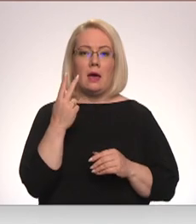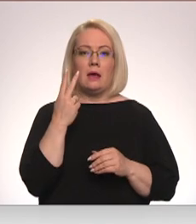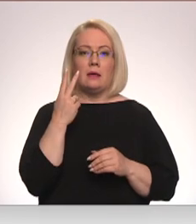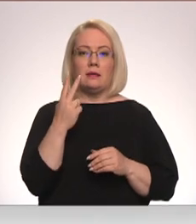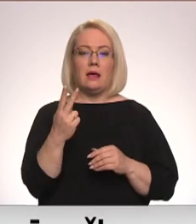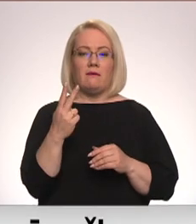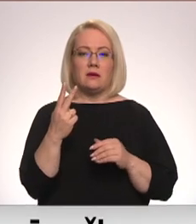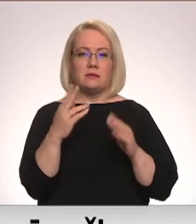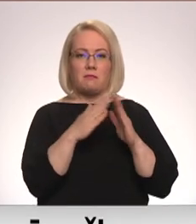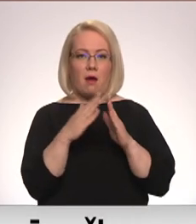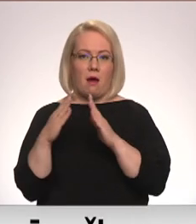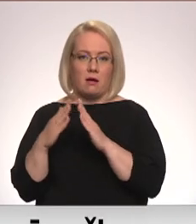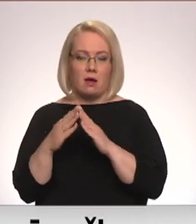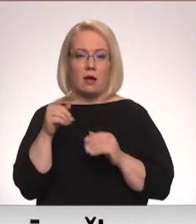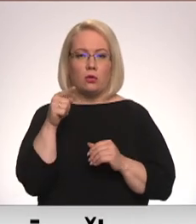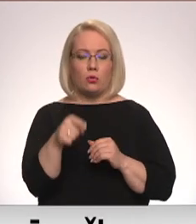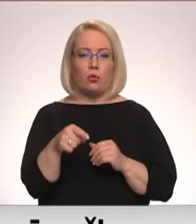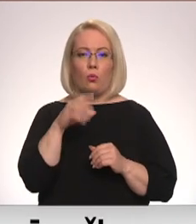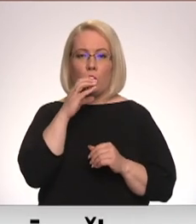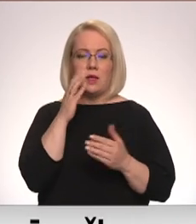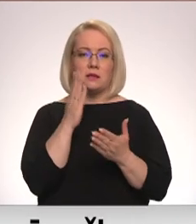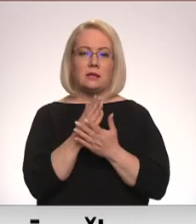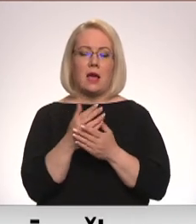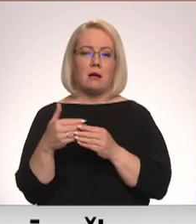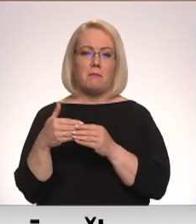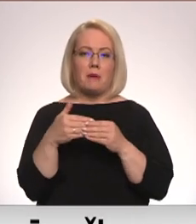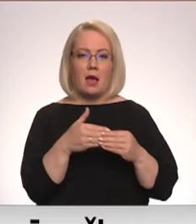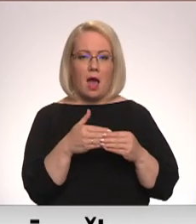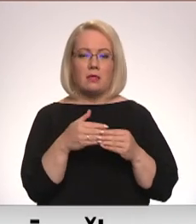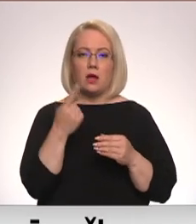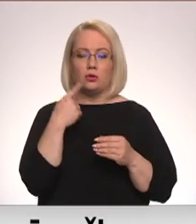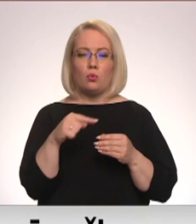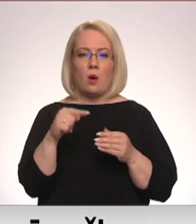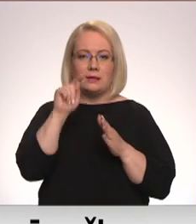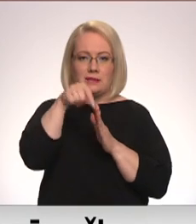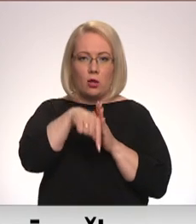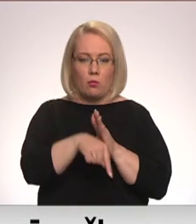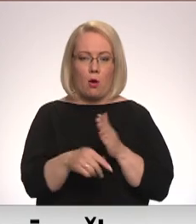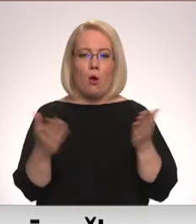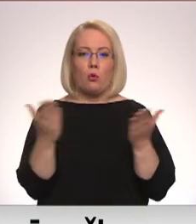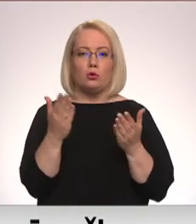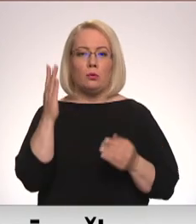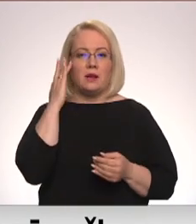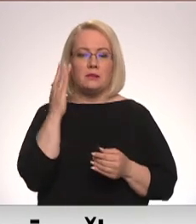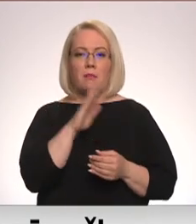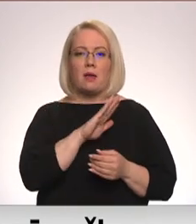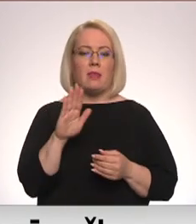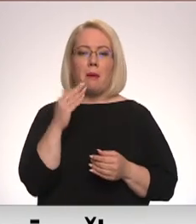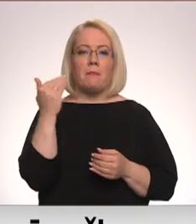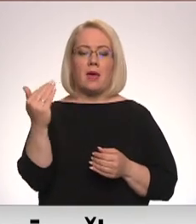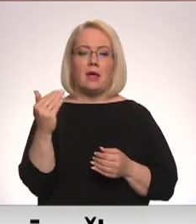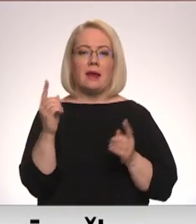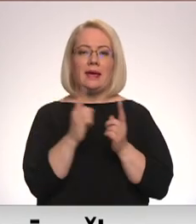un airītas, kā šajā mājā ūdens tiek piegādāts no dziļumurbuma, kurš principā nepiedara īslīdzas